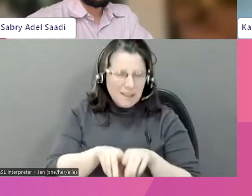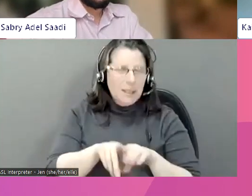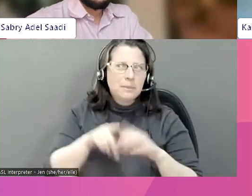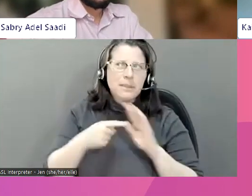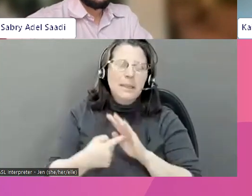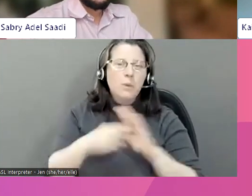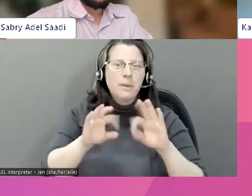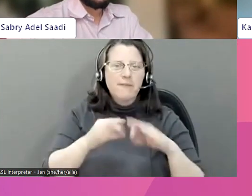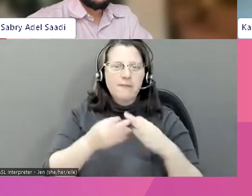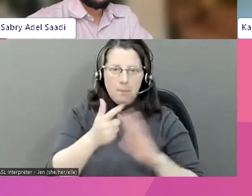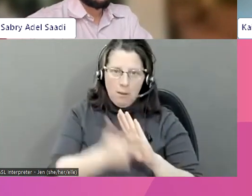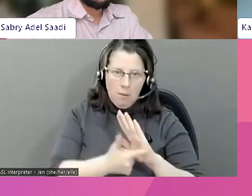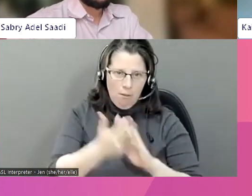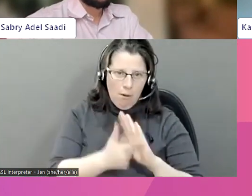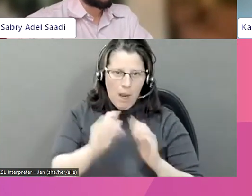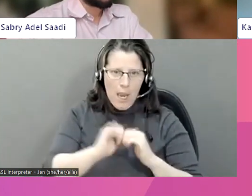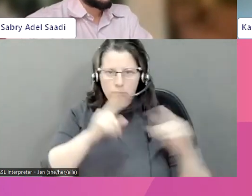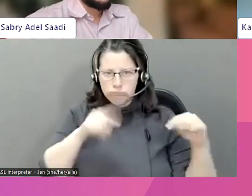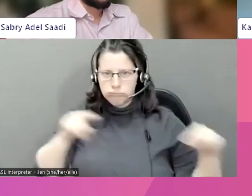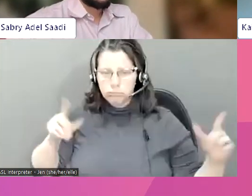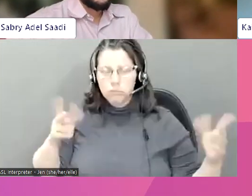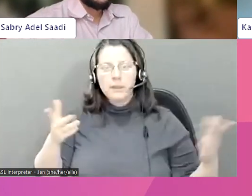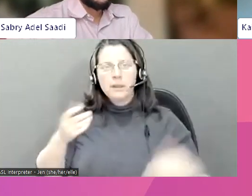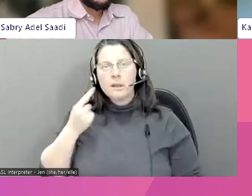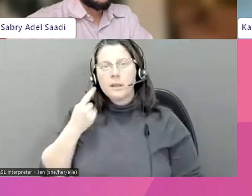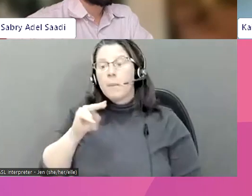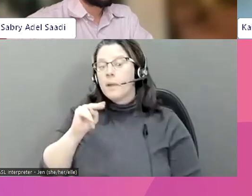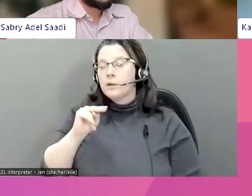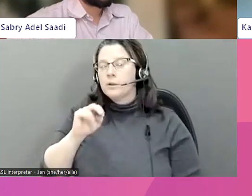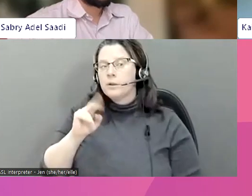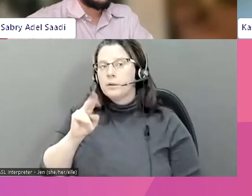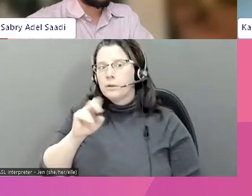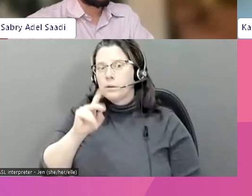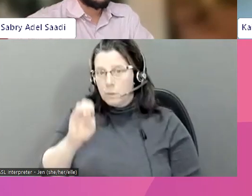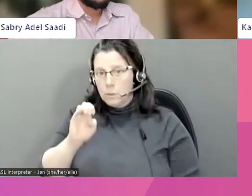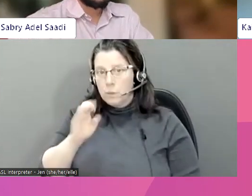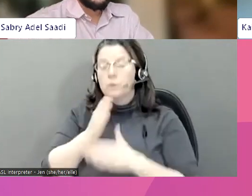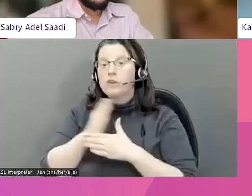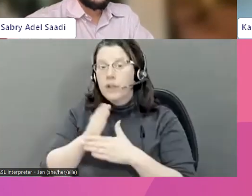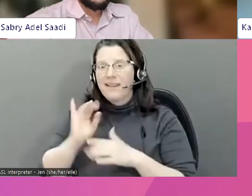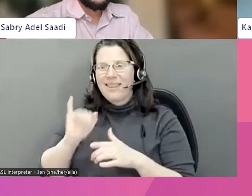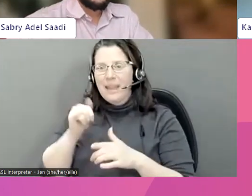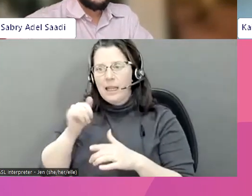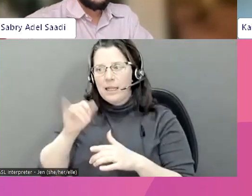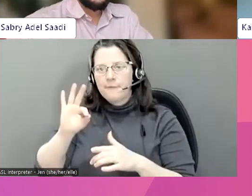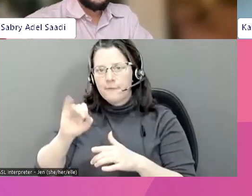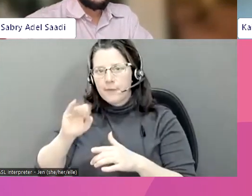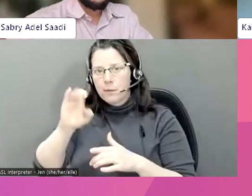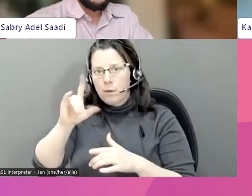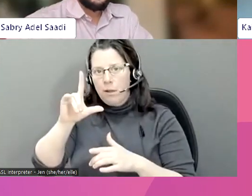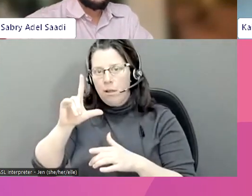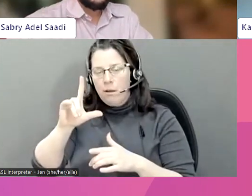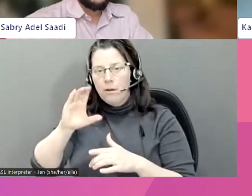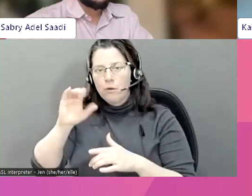Même chose, le droit familial sera différent de province à province. Mais un problème comme le partage de